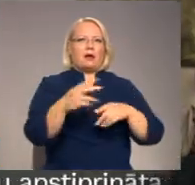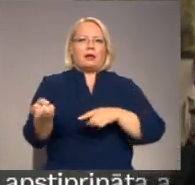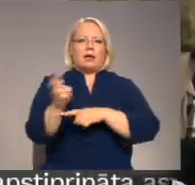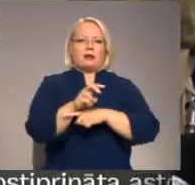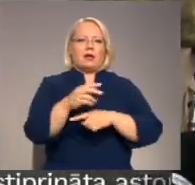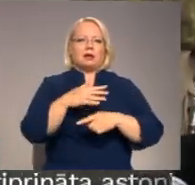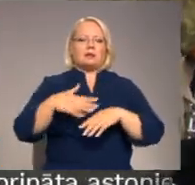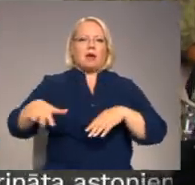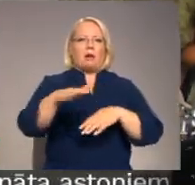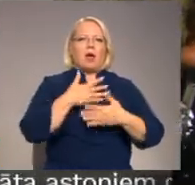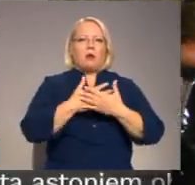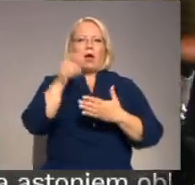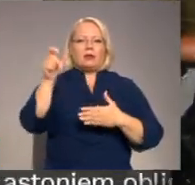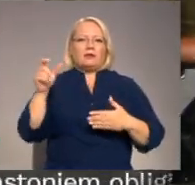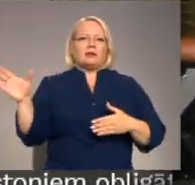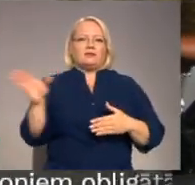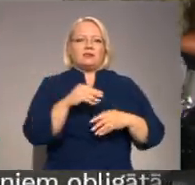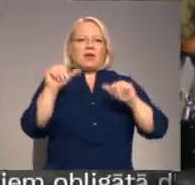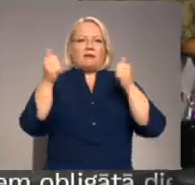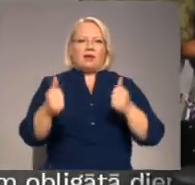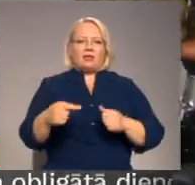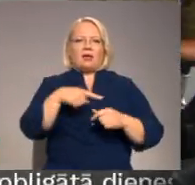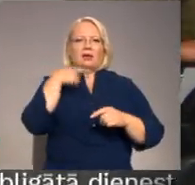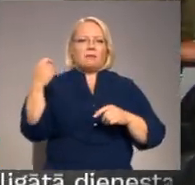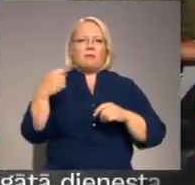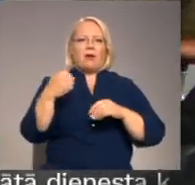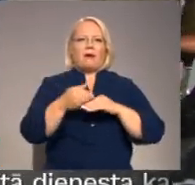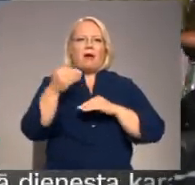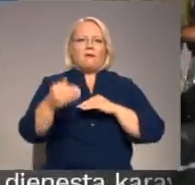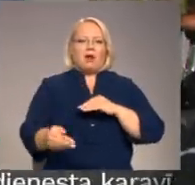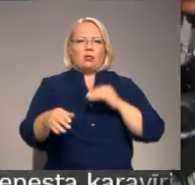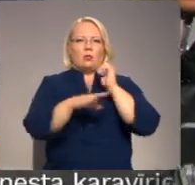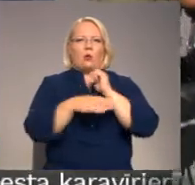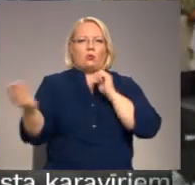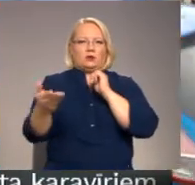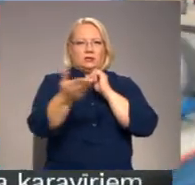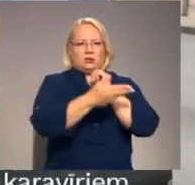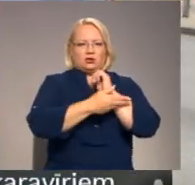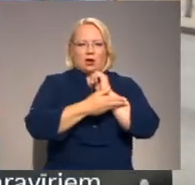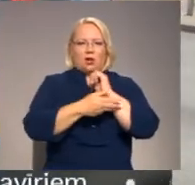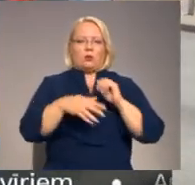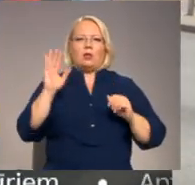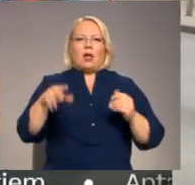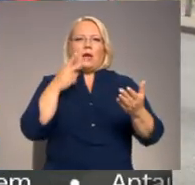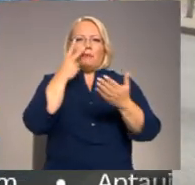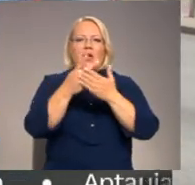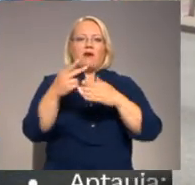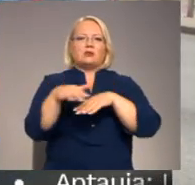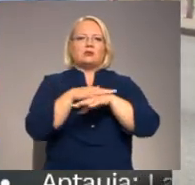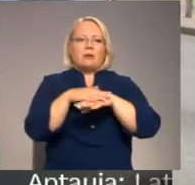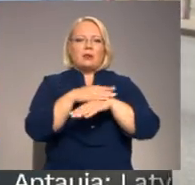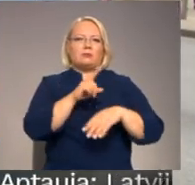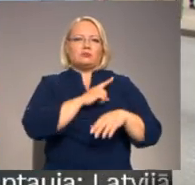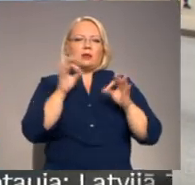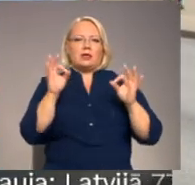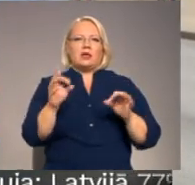aktīvisti, kas visiem iespējumiem līdzakiem centās kavēt koku izciršanu. Lai pievērstu pēc iespējas lielāku sabiedrības uzmanību